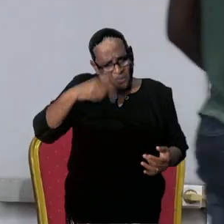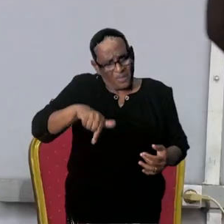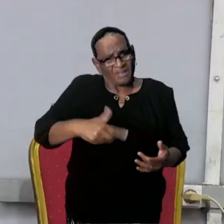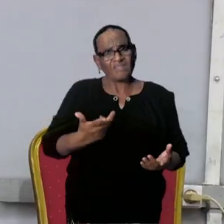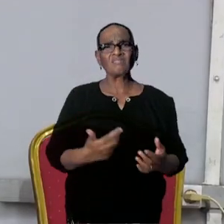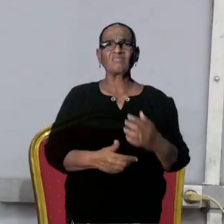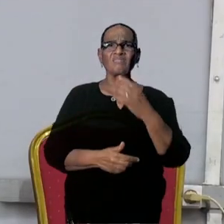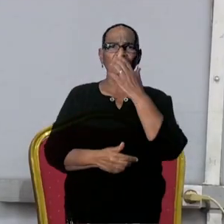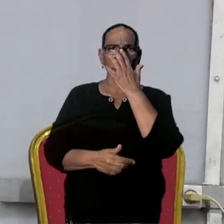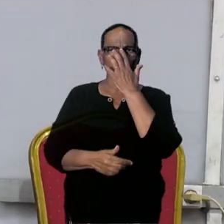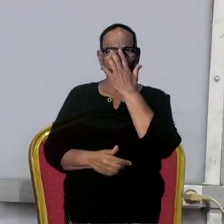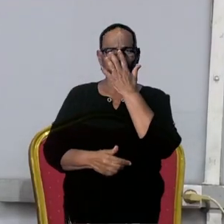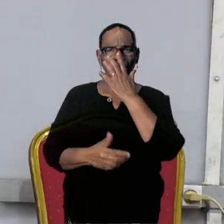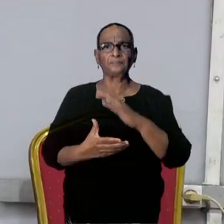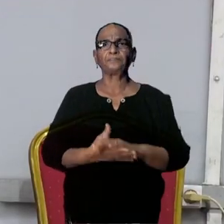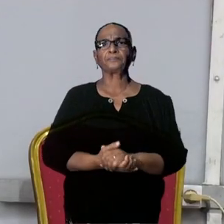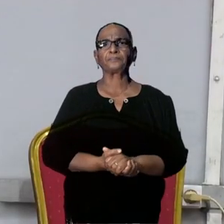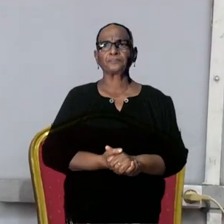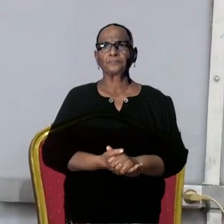paar woorden.